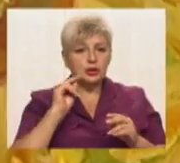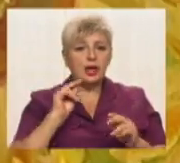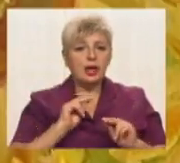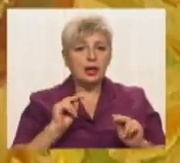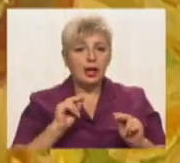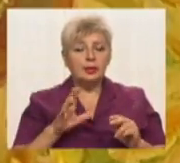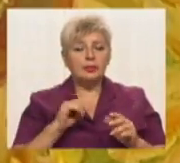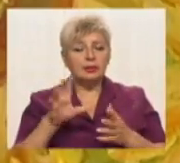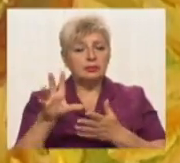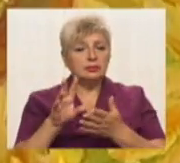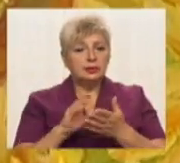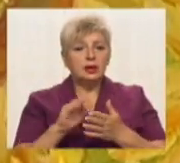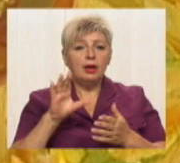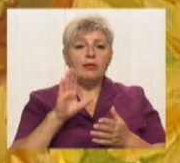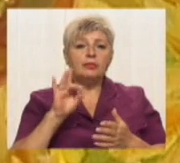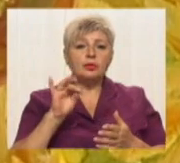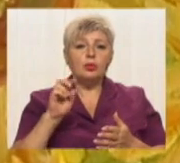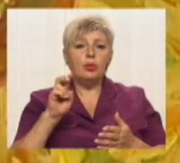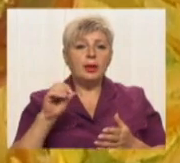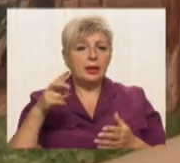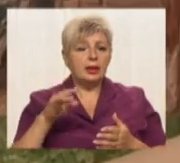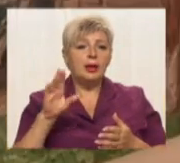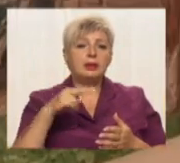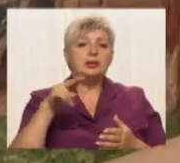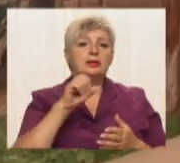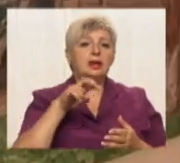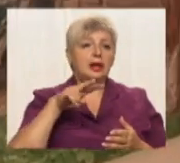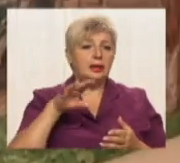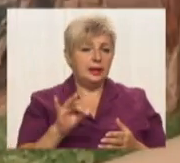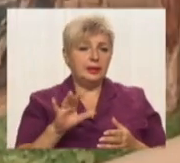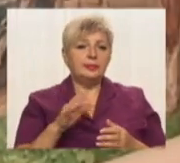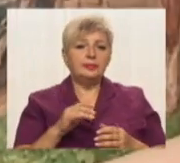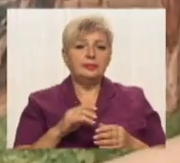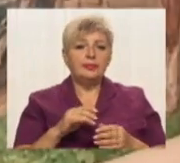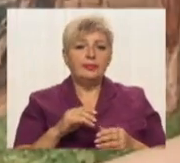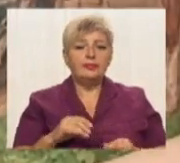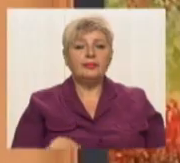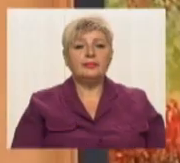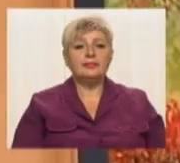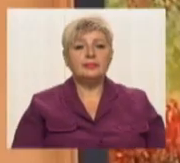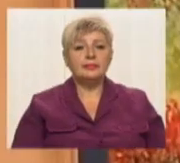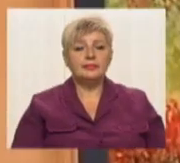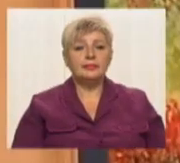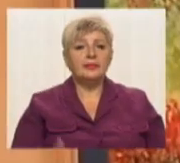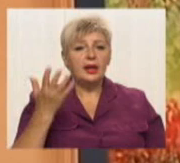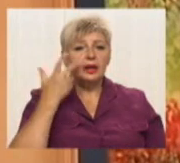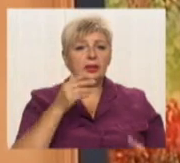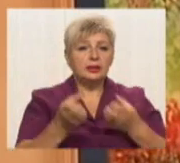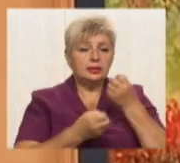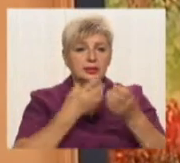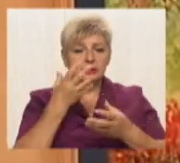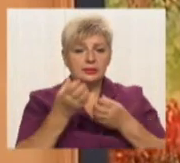врубеля і далі. Центральною картиною експозиції став пейзаж, одноіменний з виставкою «Споглядання». «Коли цвітуть